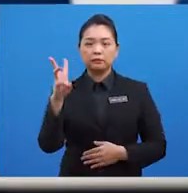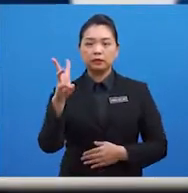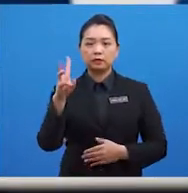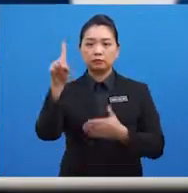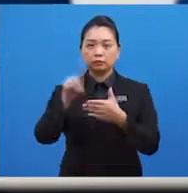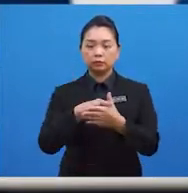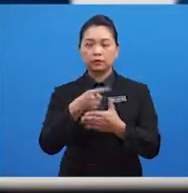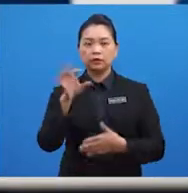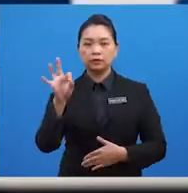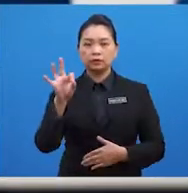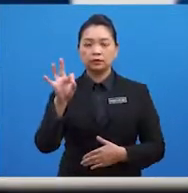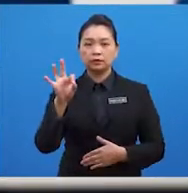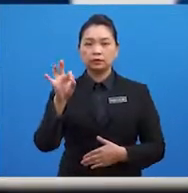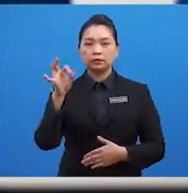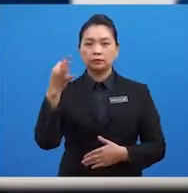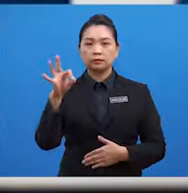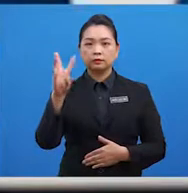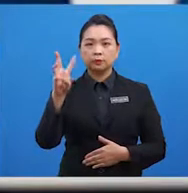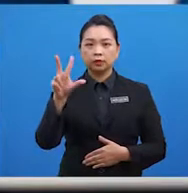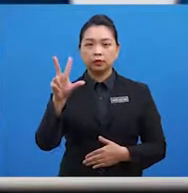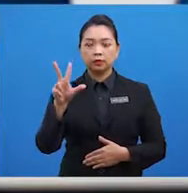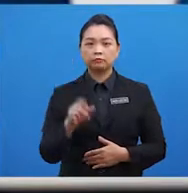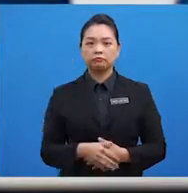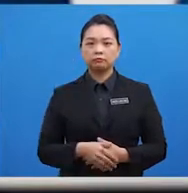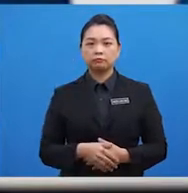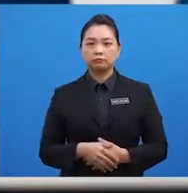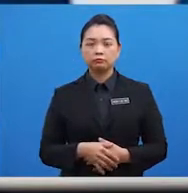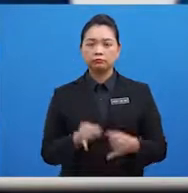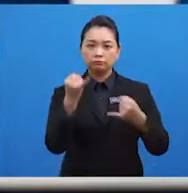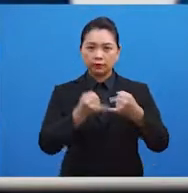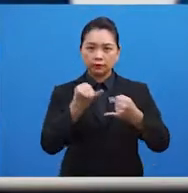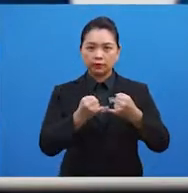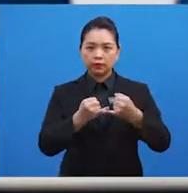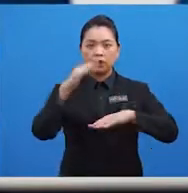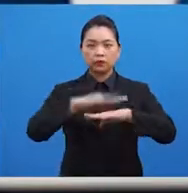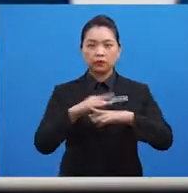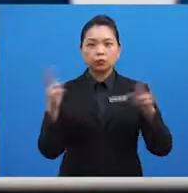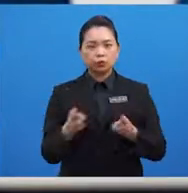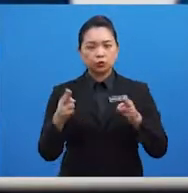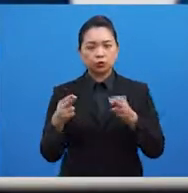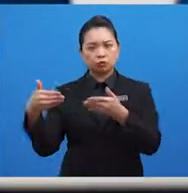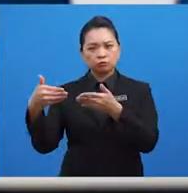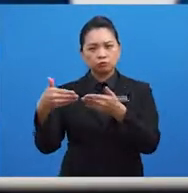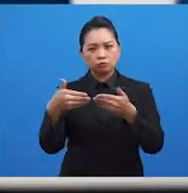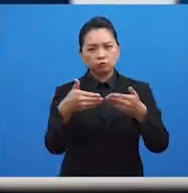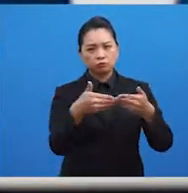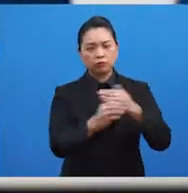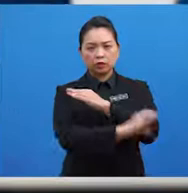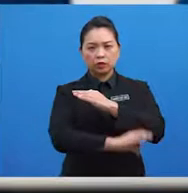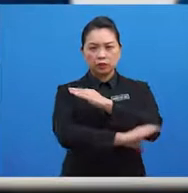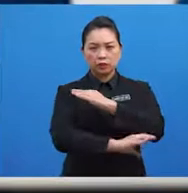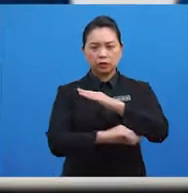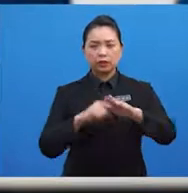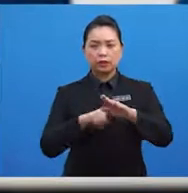1963. akhirnya, atas usaha berterusan negara-negara di Asia